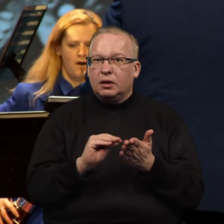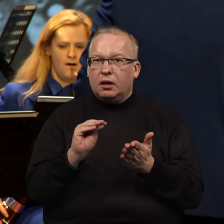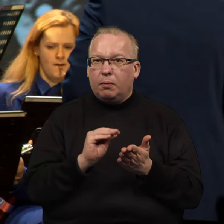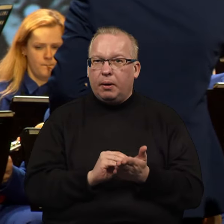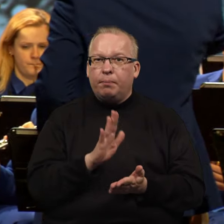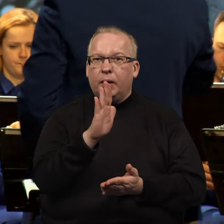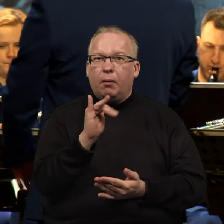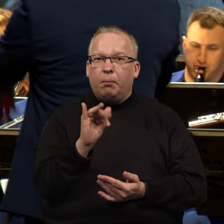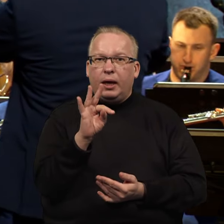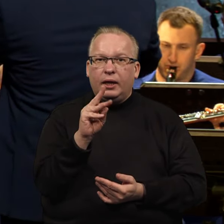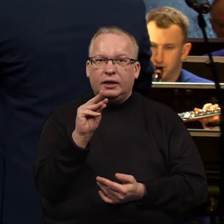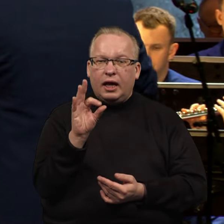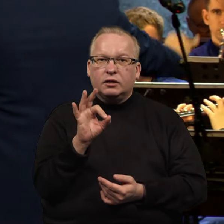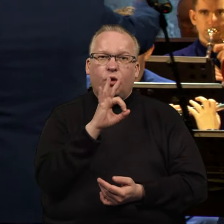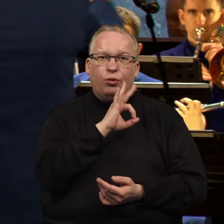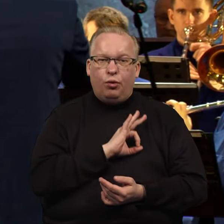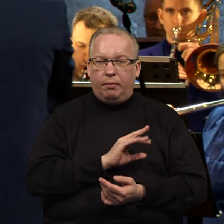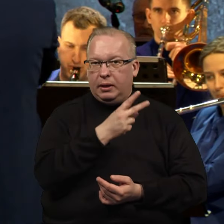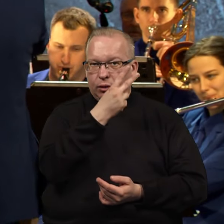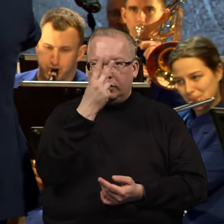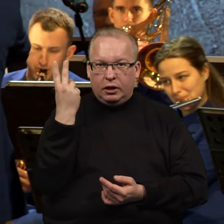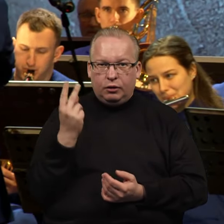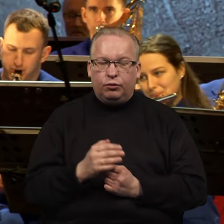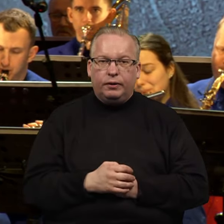Gabrielės Petkevičaitės bitės nuopelnus Lietuvai.